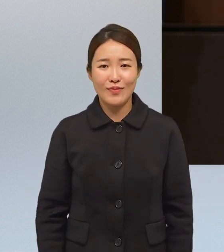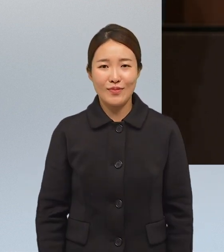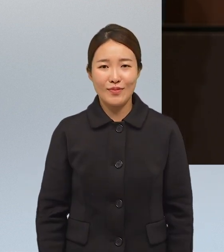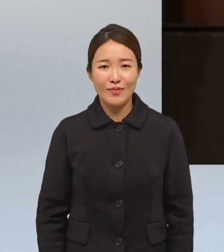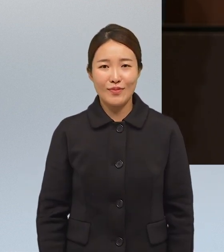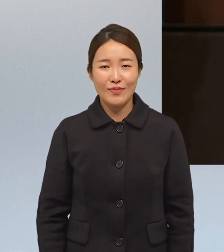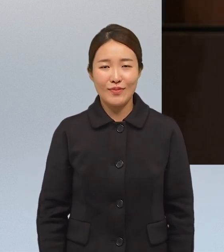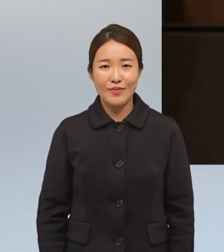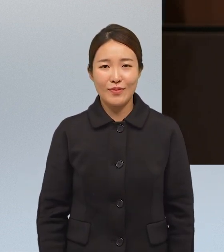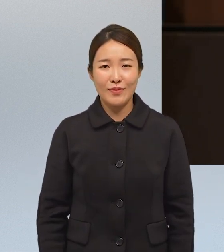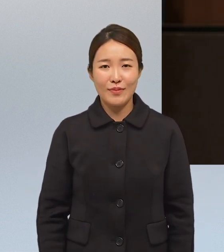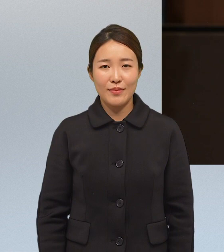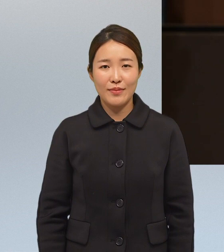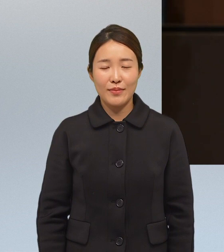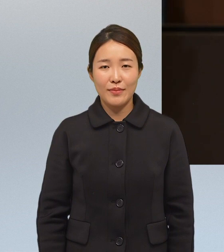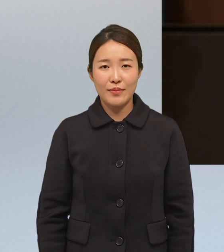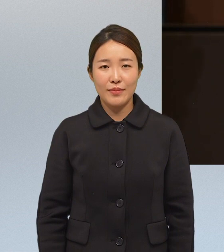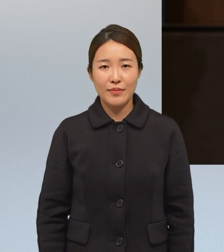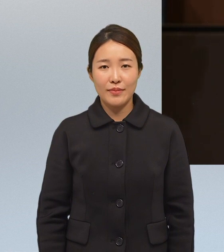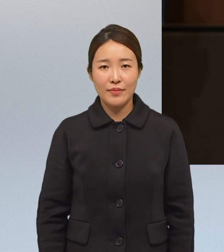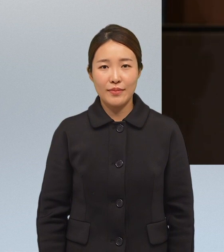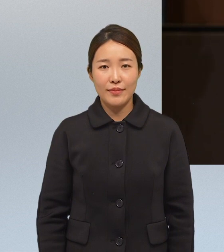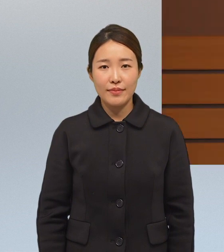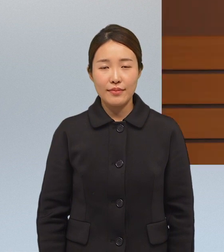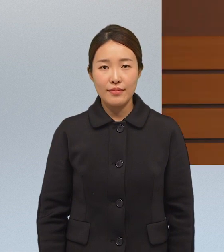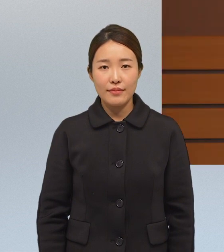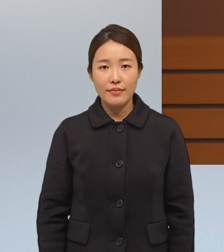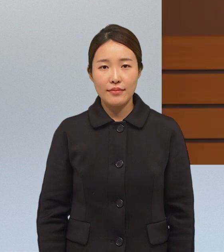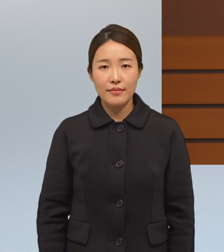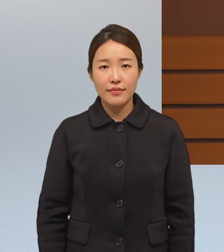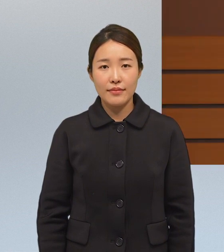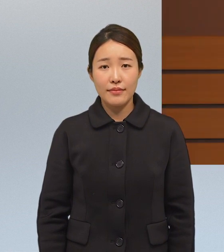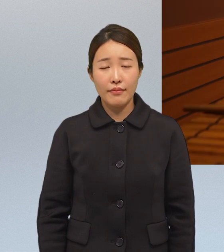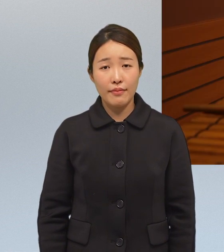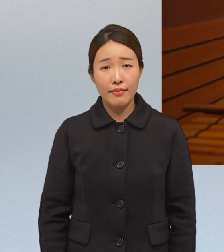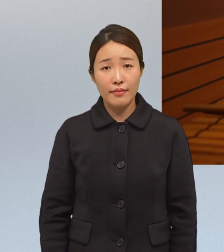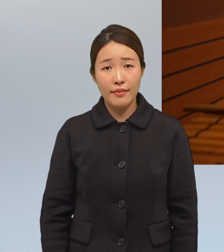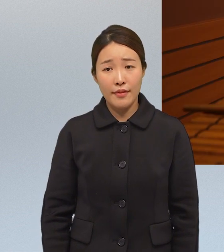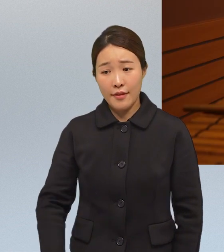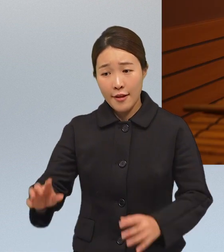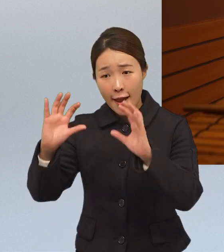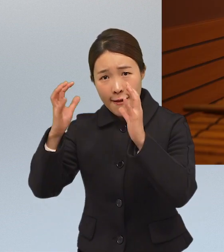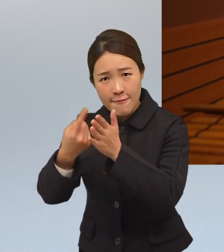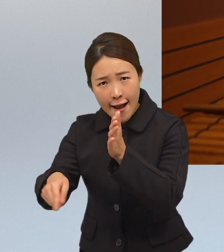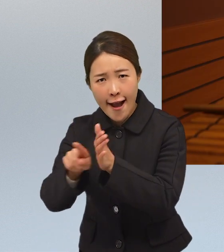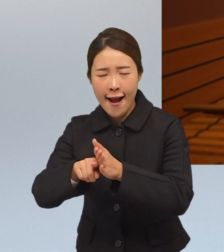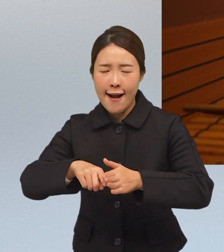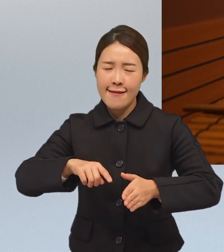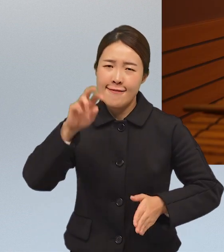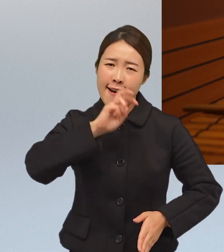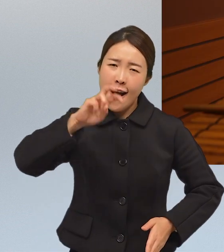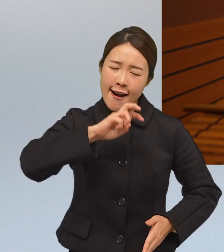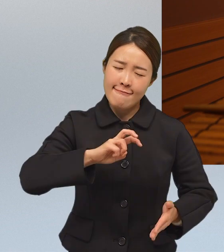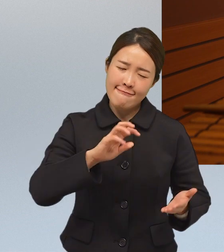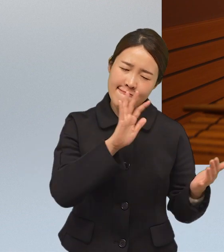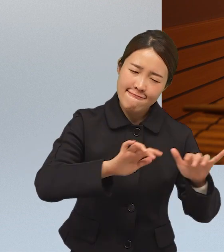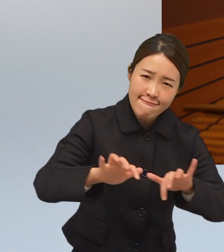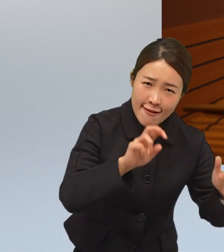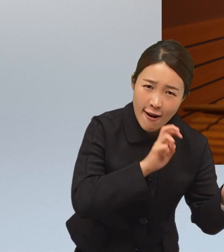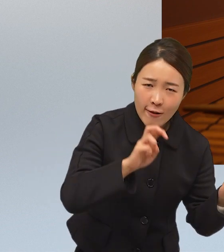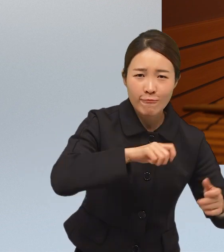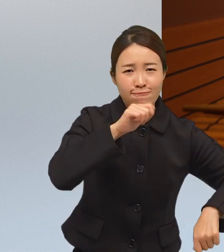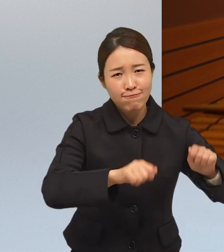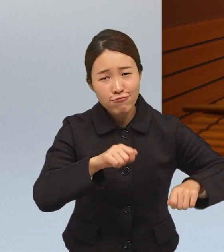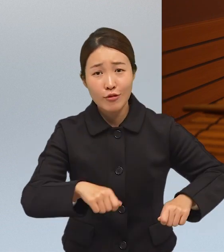보여주는 가서 계속 음악을 가면 다른 사람이 울고 춤추는 사람이